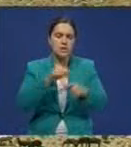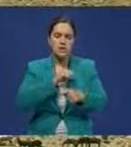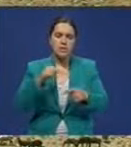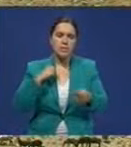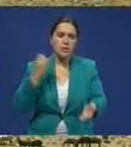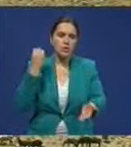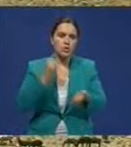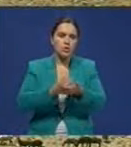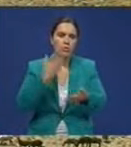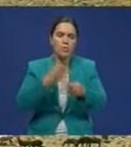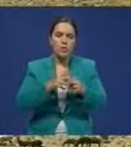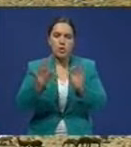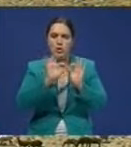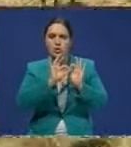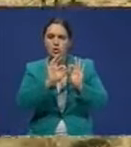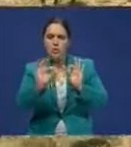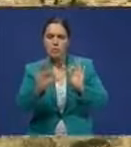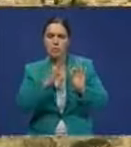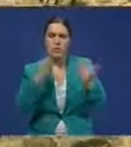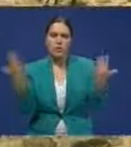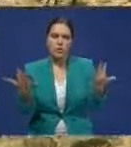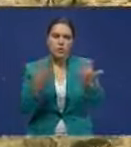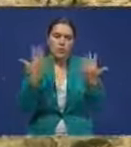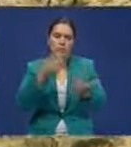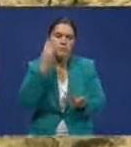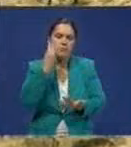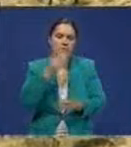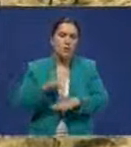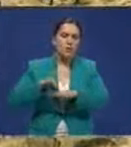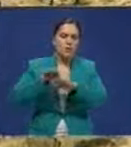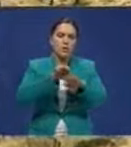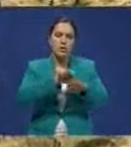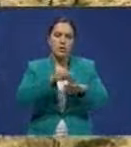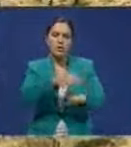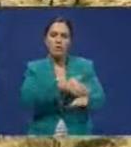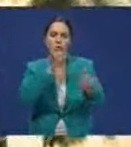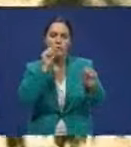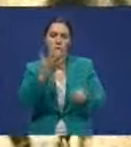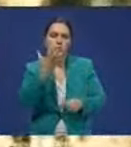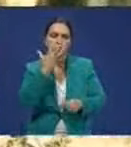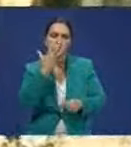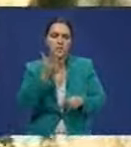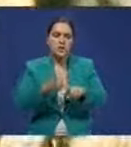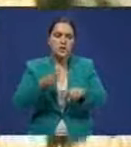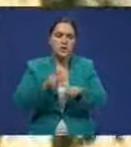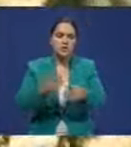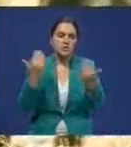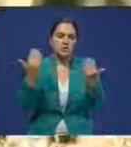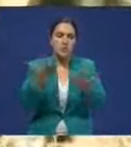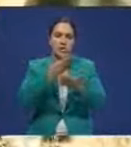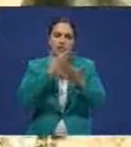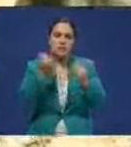высокой цене. При всей своей тонкости и лёгкости изделия из них не знали износа и согревали в самые лютые морозы. Сегодня это уже история.